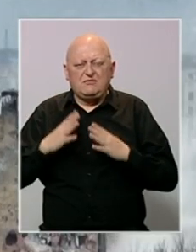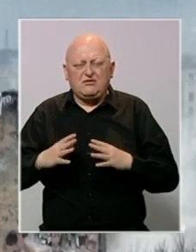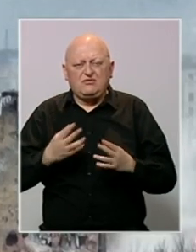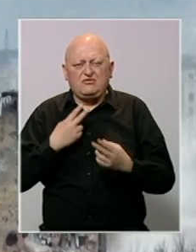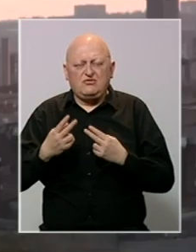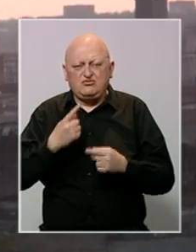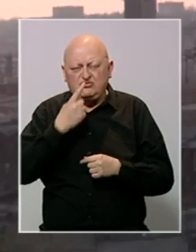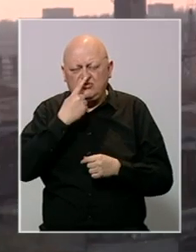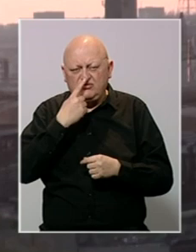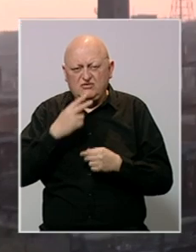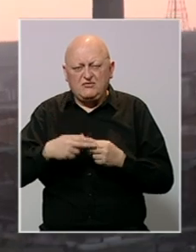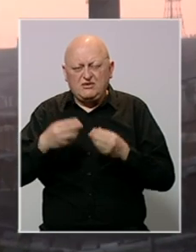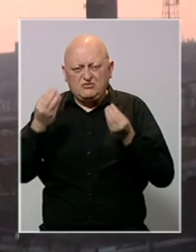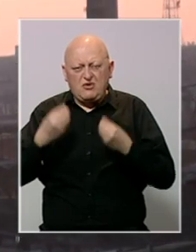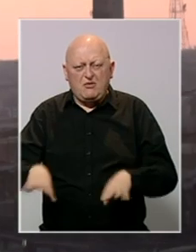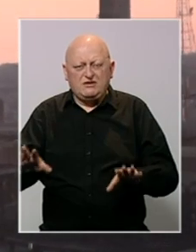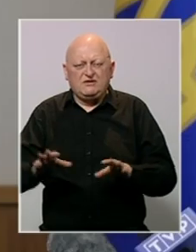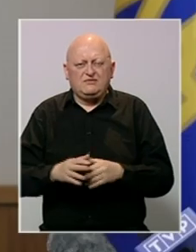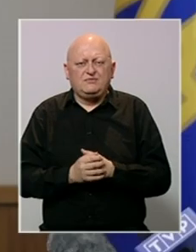pregovora s Rusijom pred kolapsom.